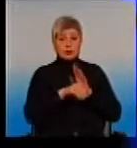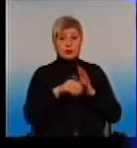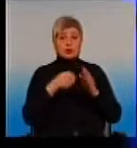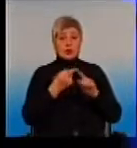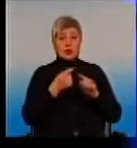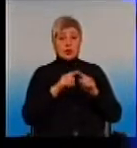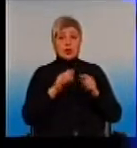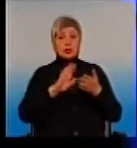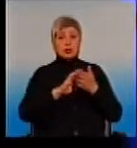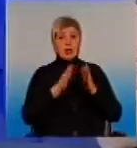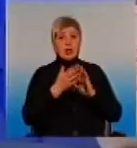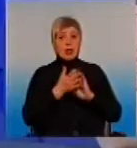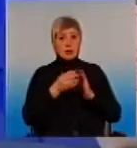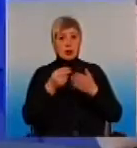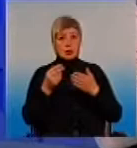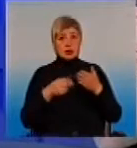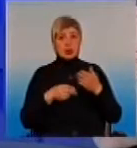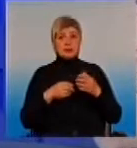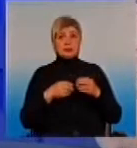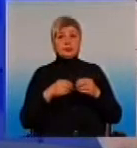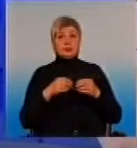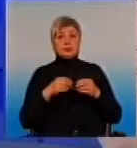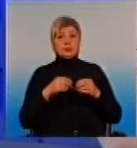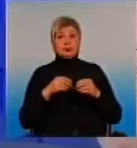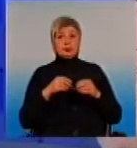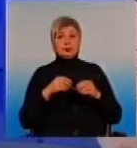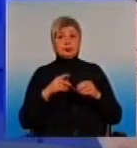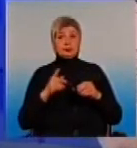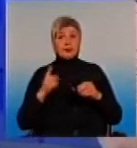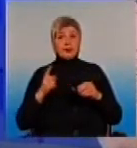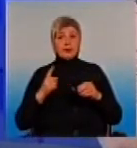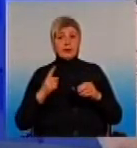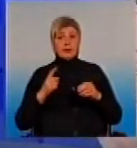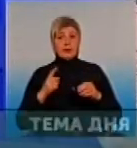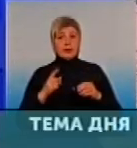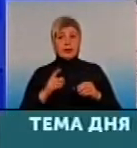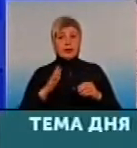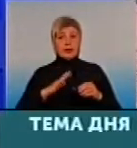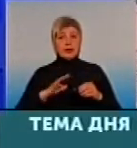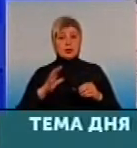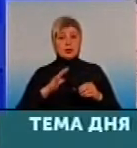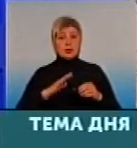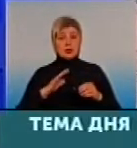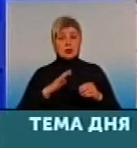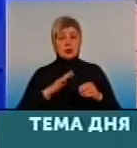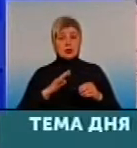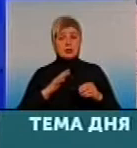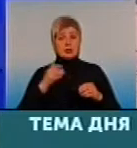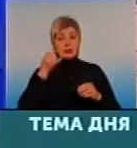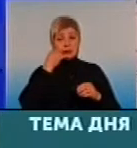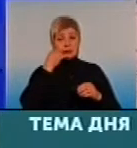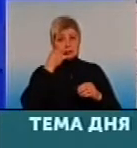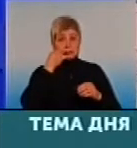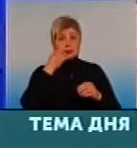декларацию. На першому кроці поки що зупинимось, бо чекають відповіді на питання. Вітаю, ви в прямому ефірі.